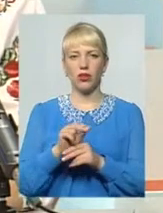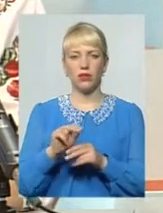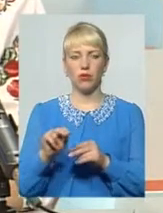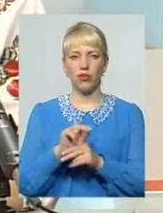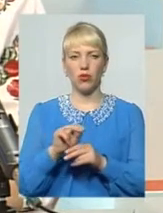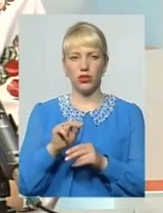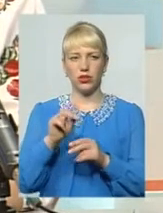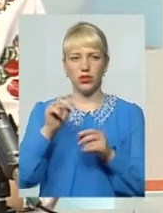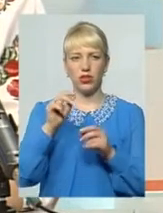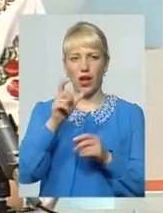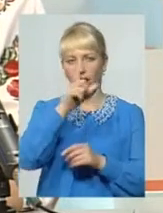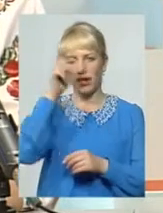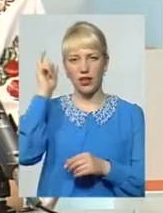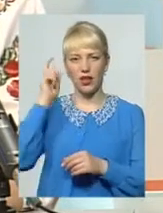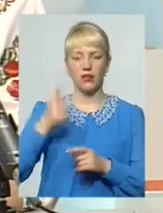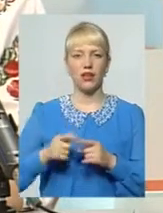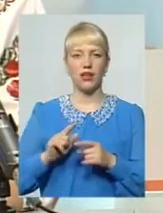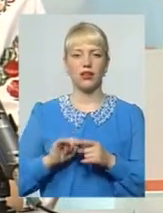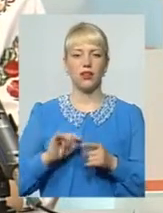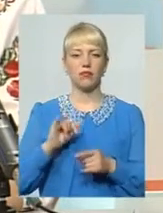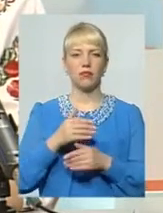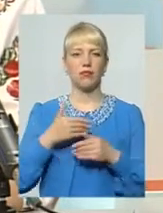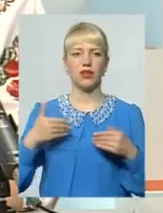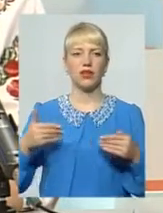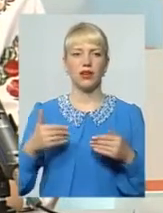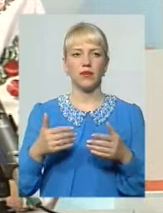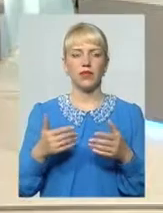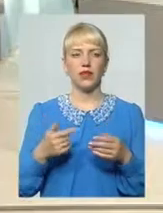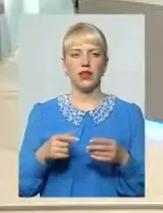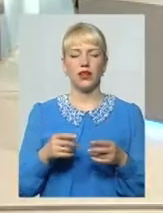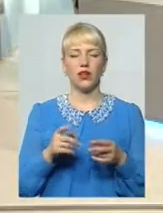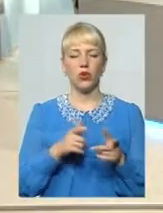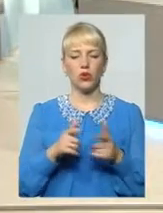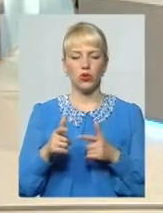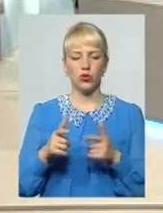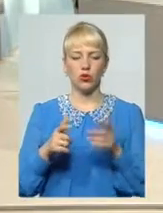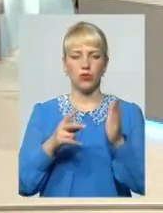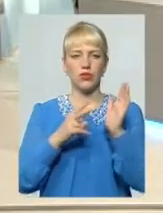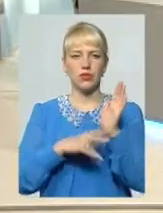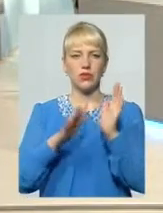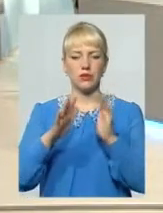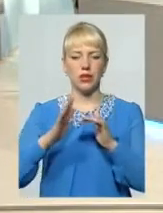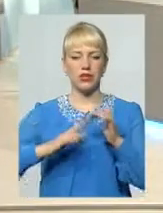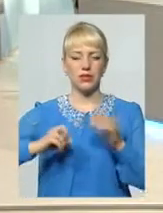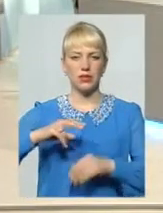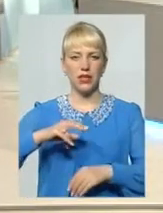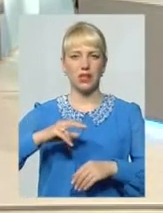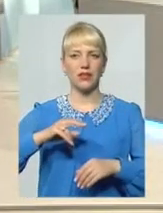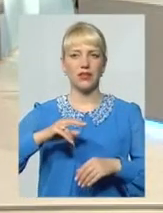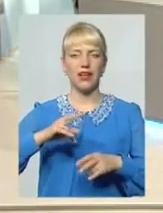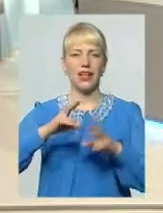готуємо 75 травму фокус-терапевтів зі всіх областей України